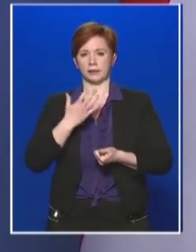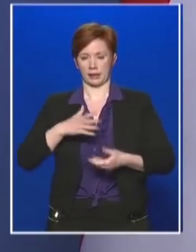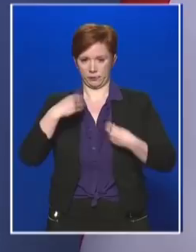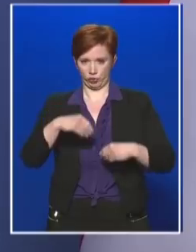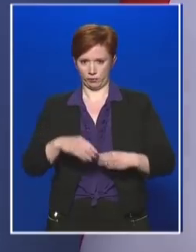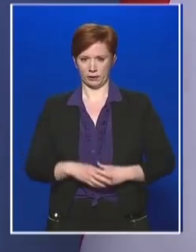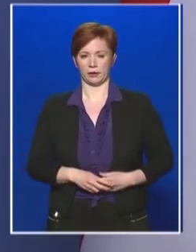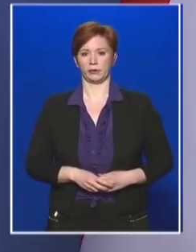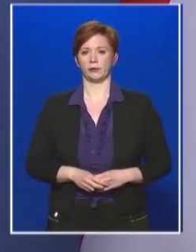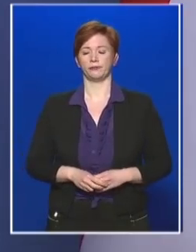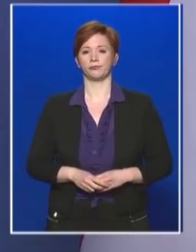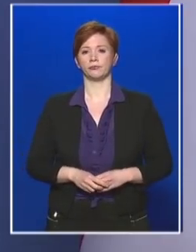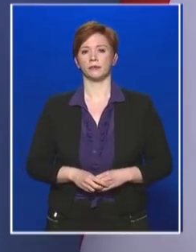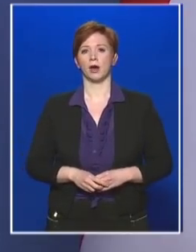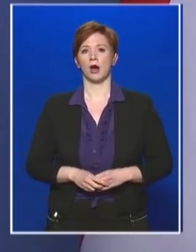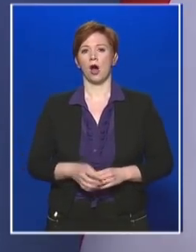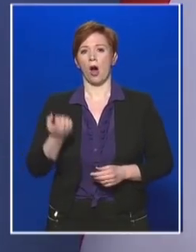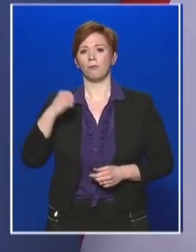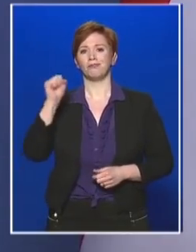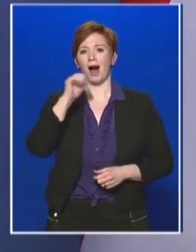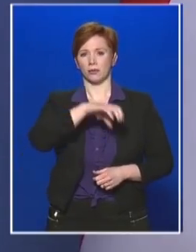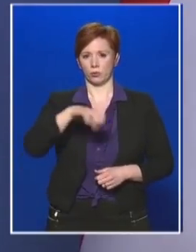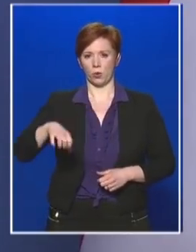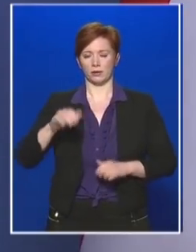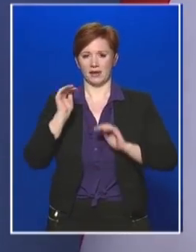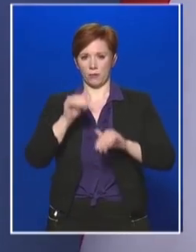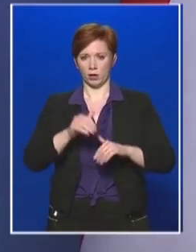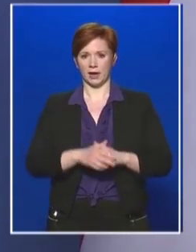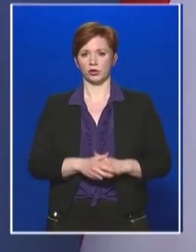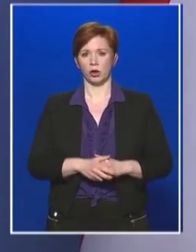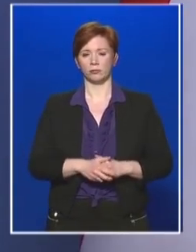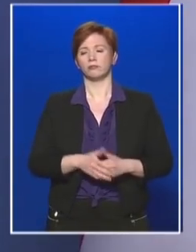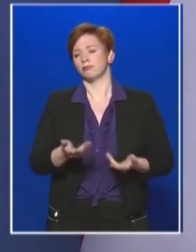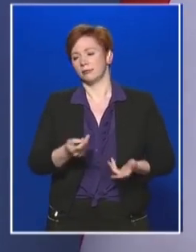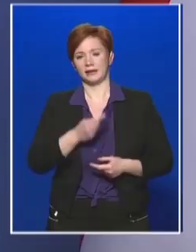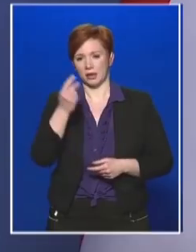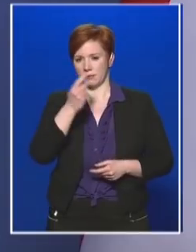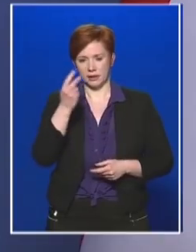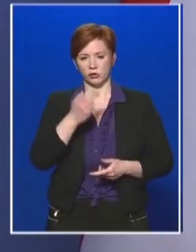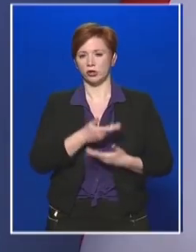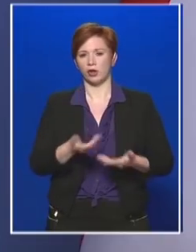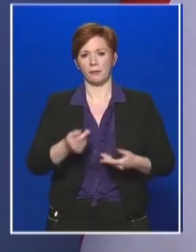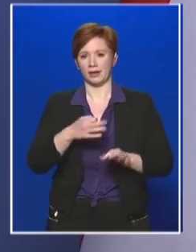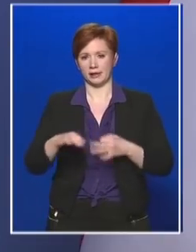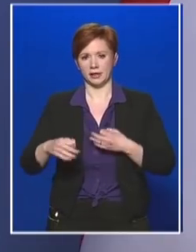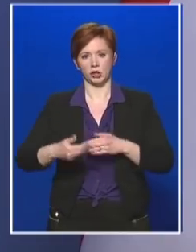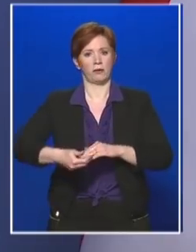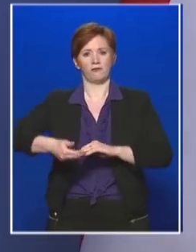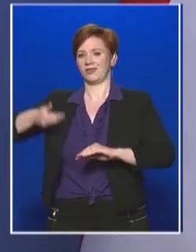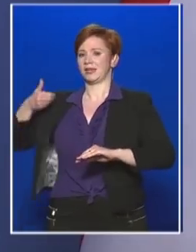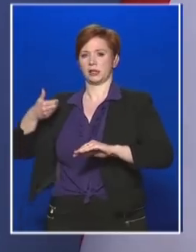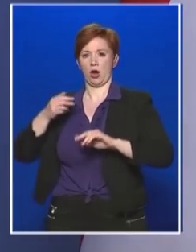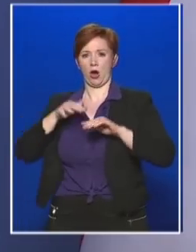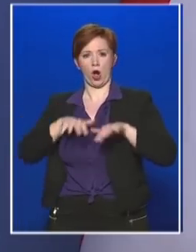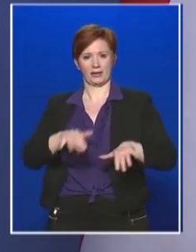ismertetni. A pártok támogatása természetesen semmilyen intézkedésnek visszameges hatája nincs, tehát amiket mondok, azok április